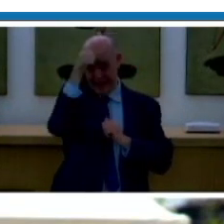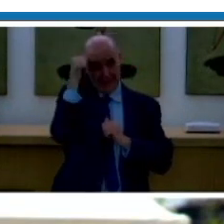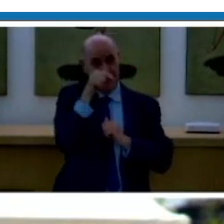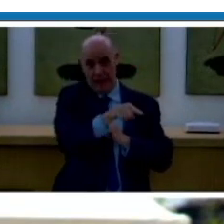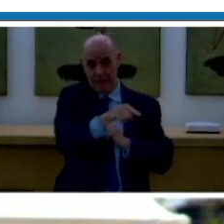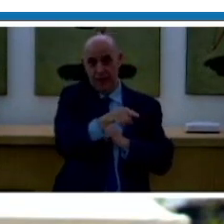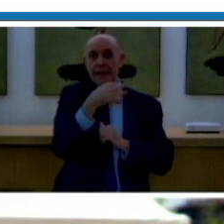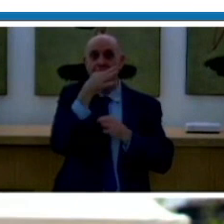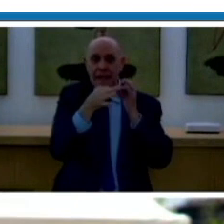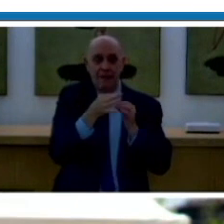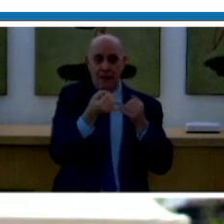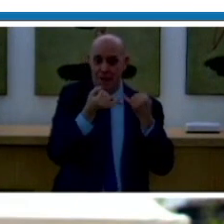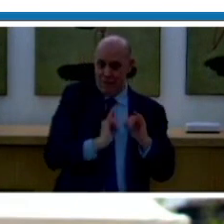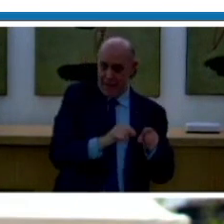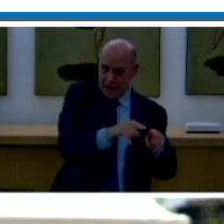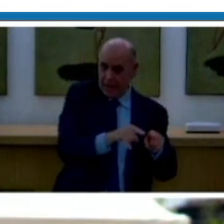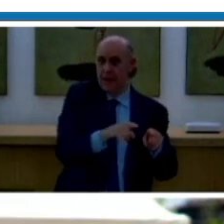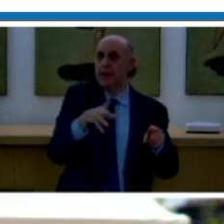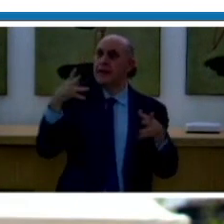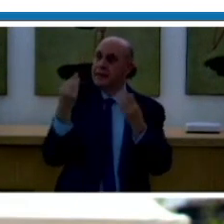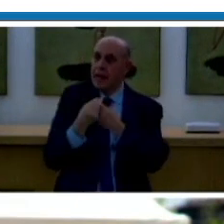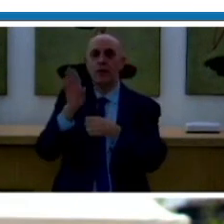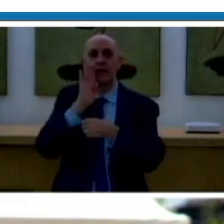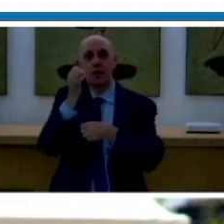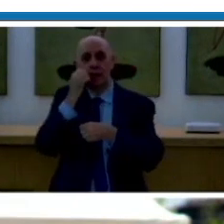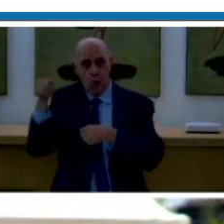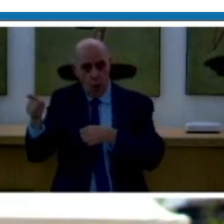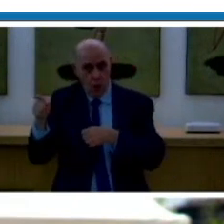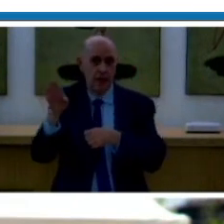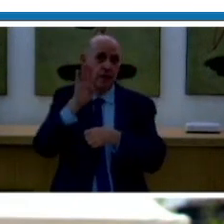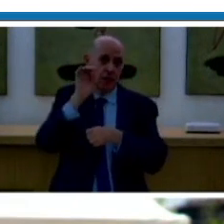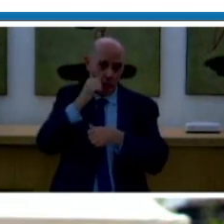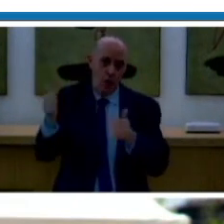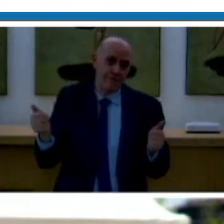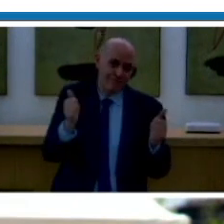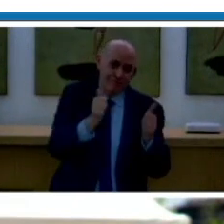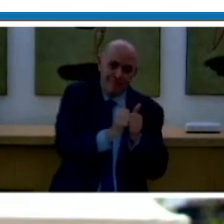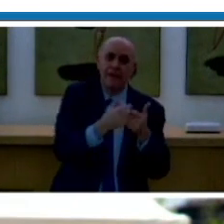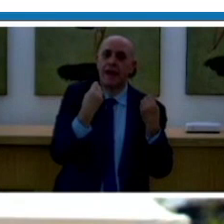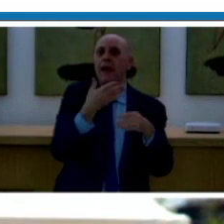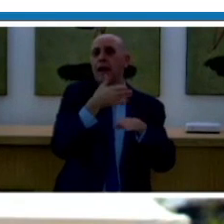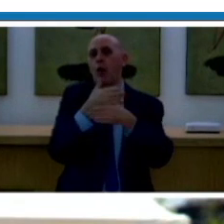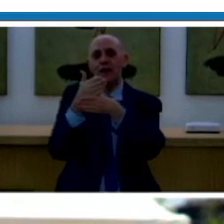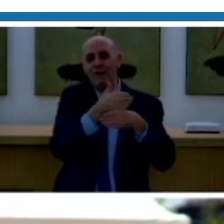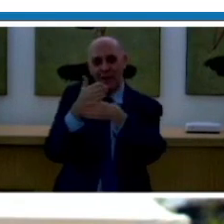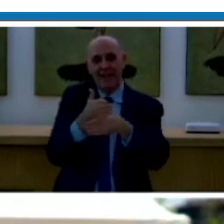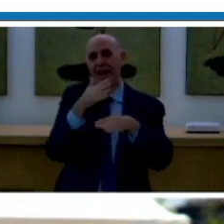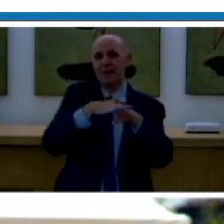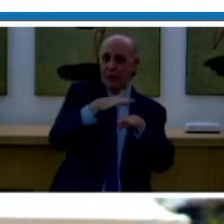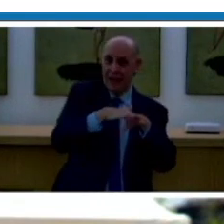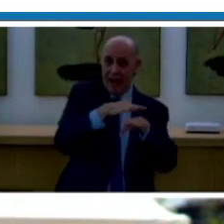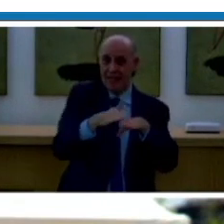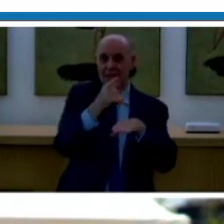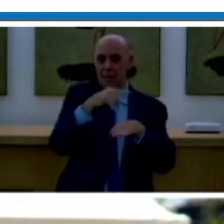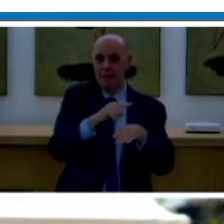INAIL che vanno a fare un campus hanno sempre con sé un accompagnatore che in genere è il familiare, che condivide con lui l'esperienza di disabilità in famiglia e che quindi